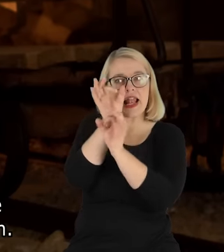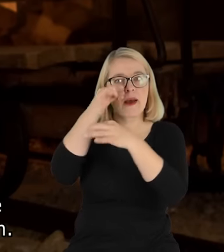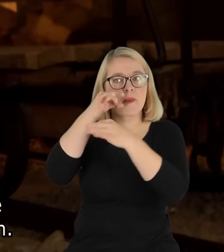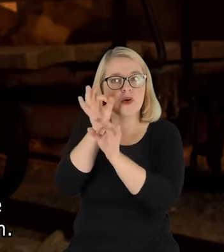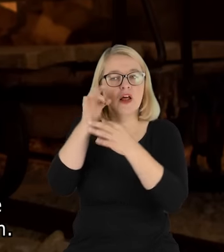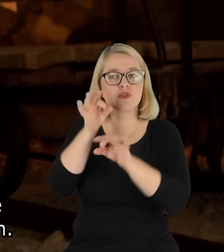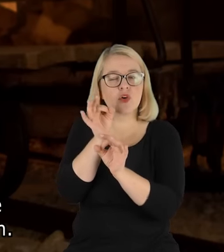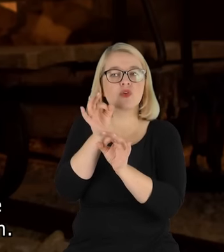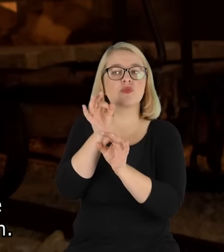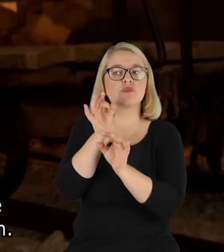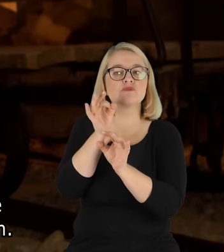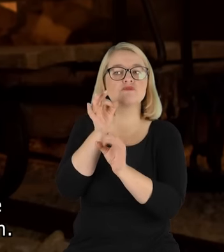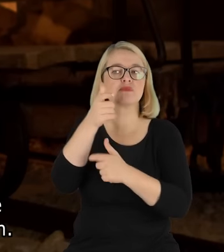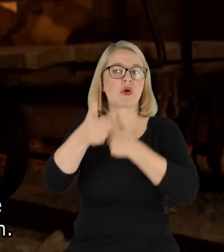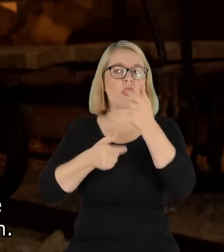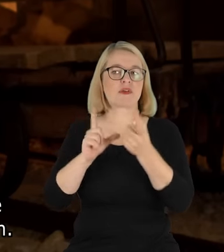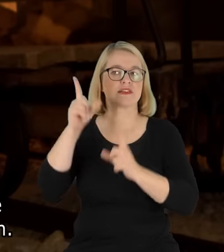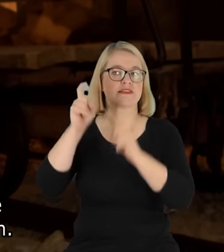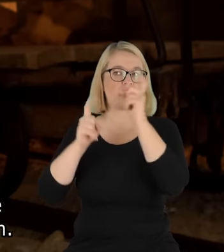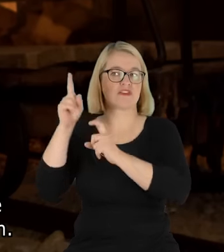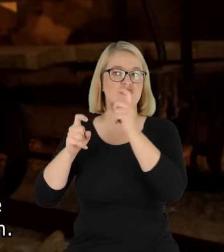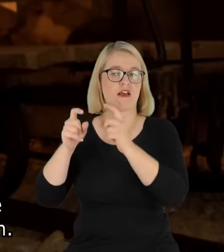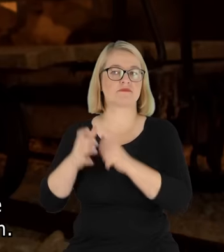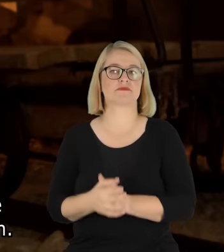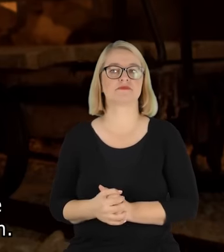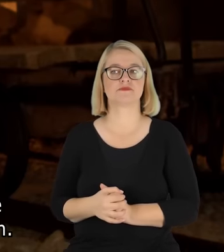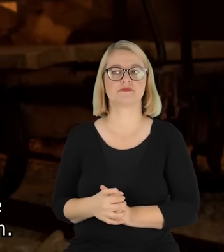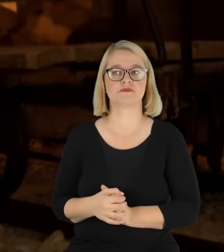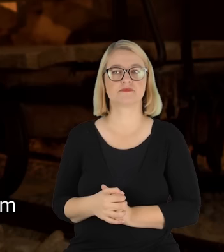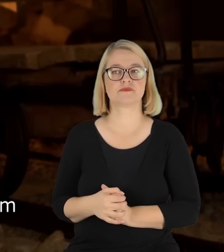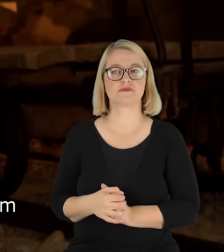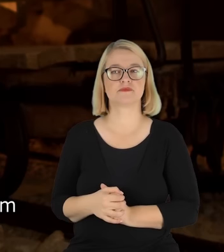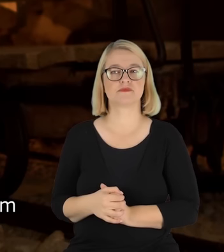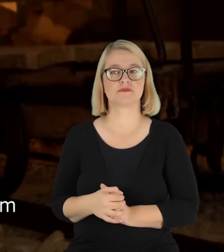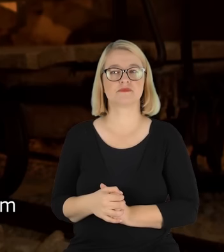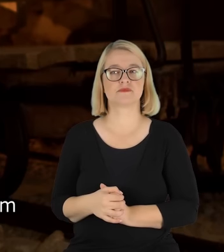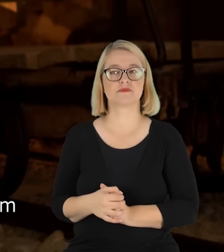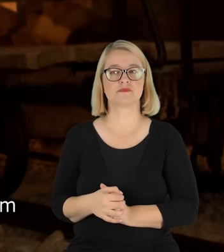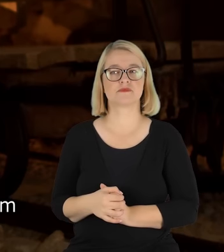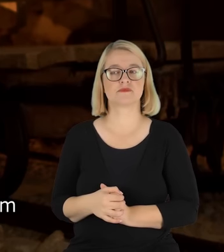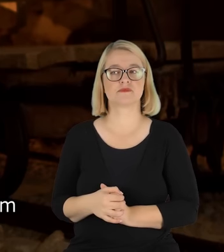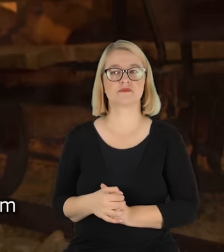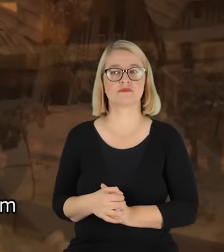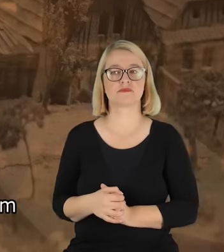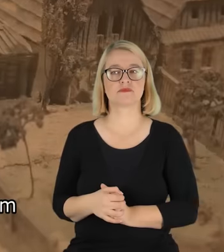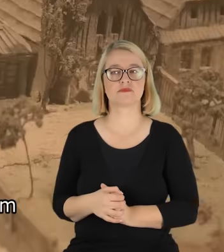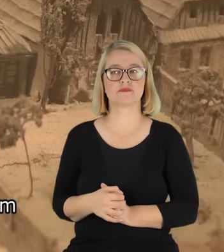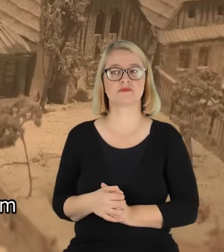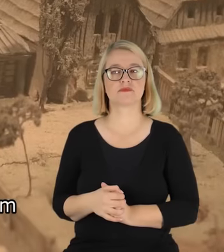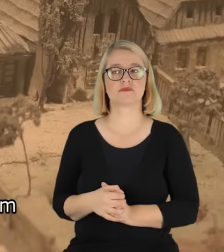pomieszczenie. To było jedno wielkie laboratorium. W momencie, kiedy